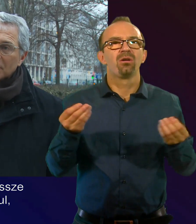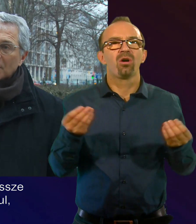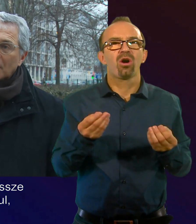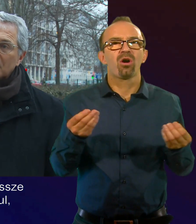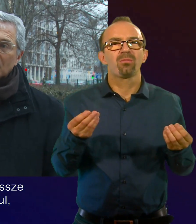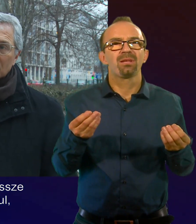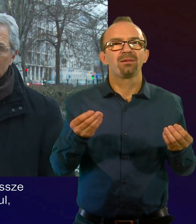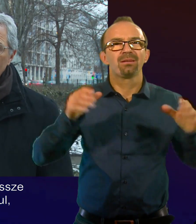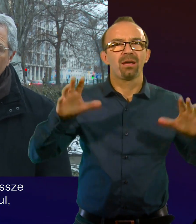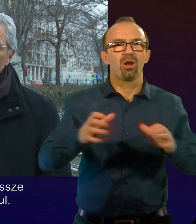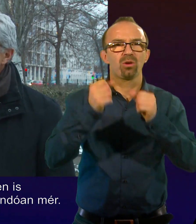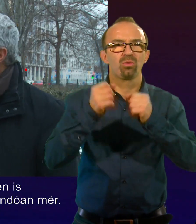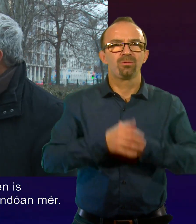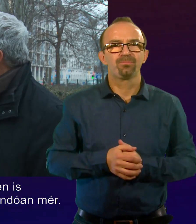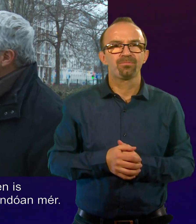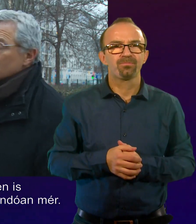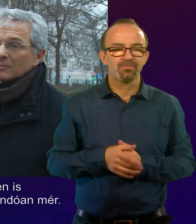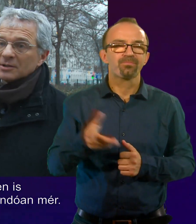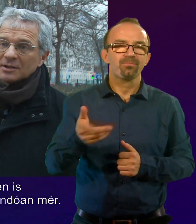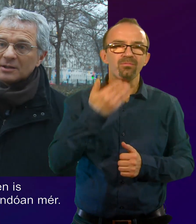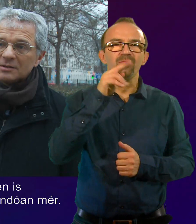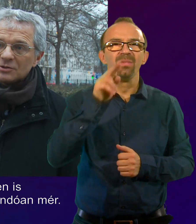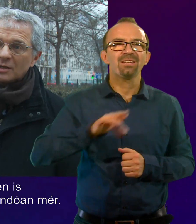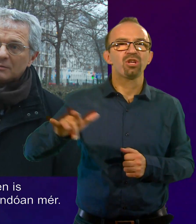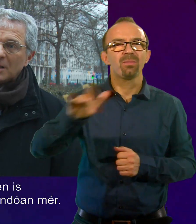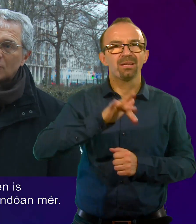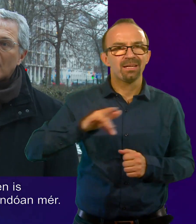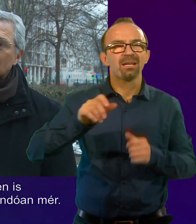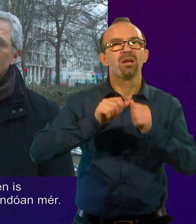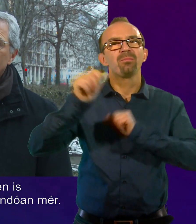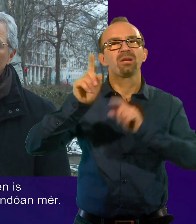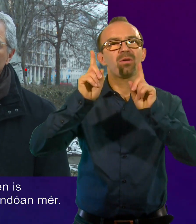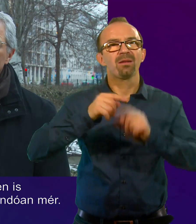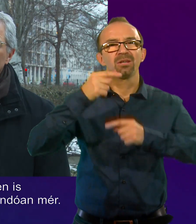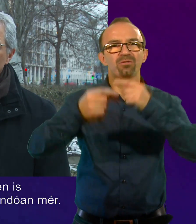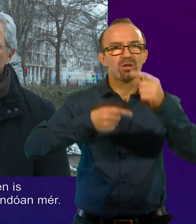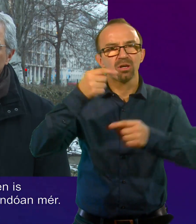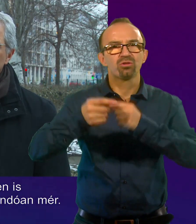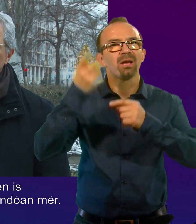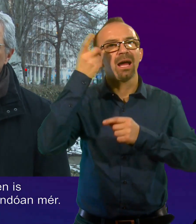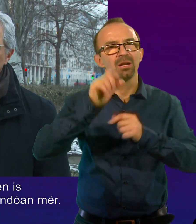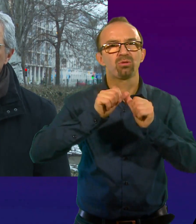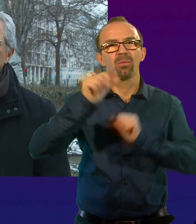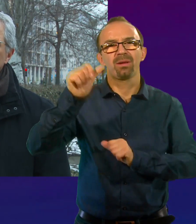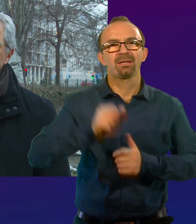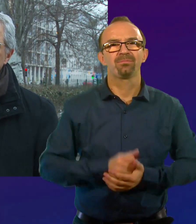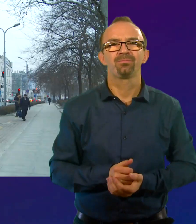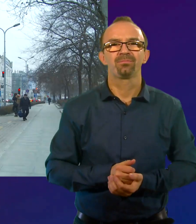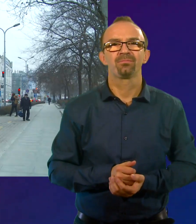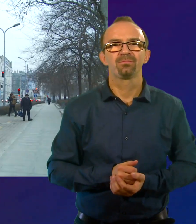kialakul, és amit pont itt az Erzsébet térjen is egy mérőállomás folyamatosan és állandóan mér.